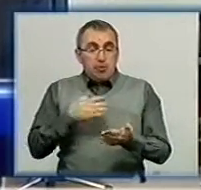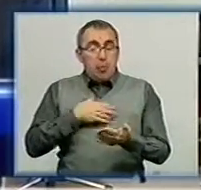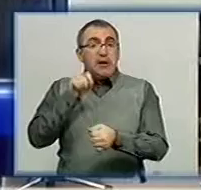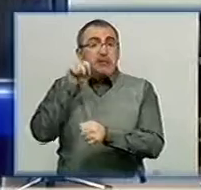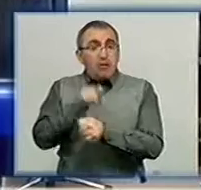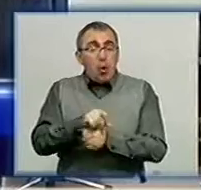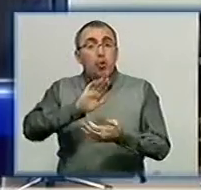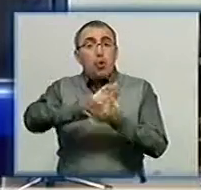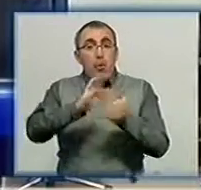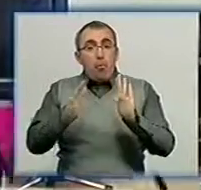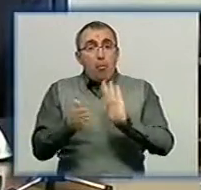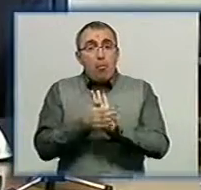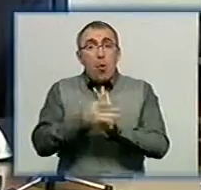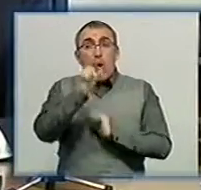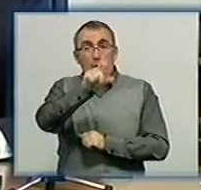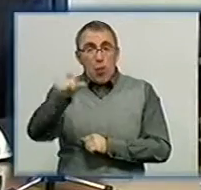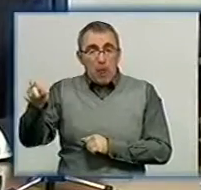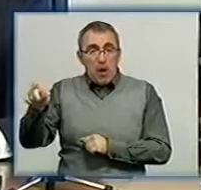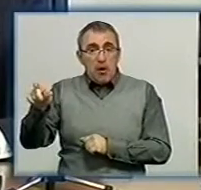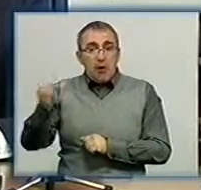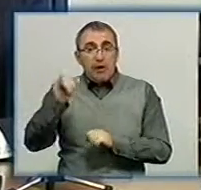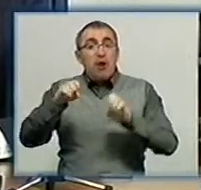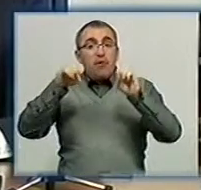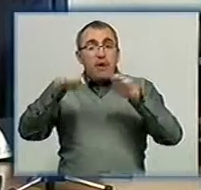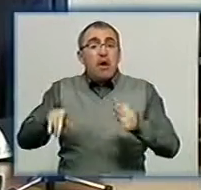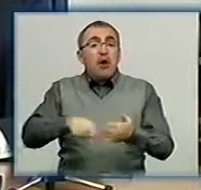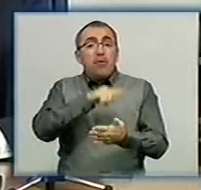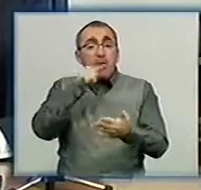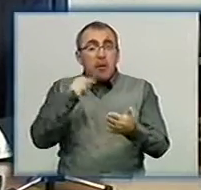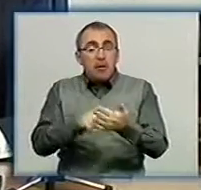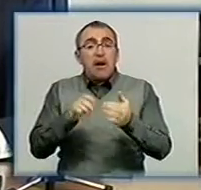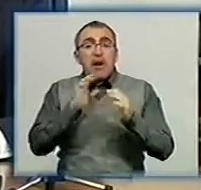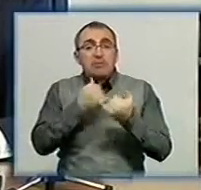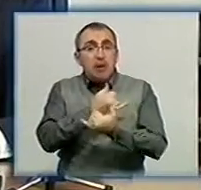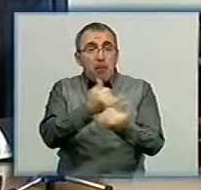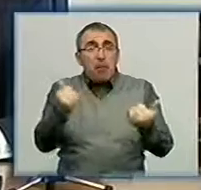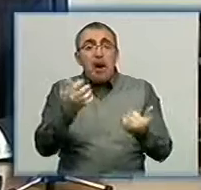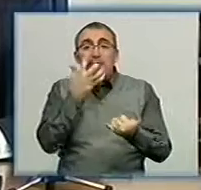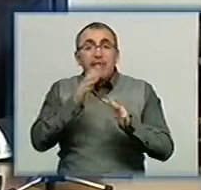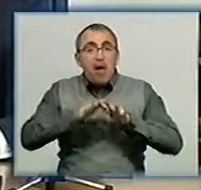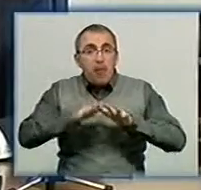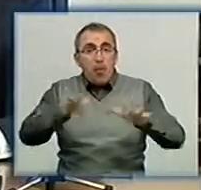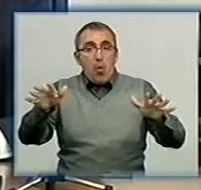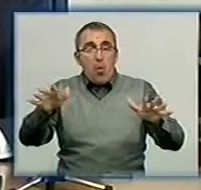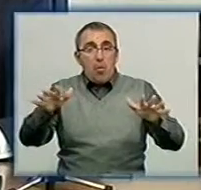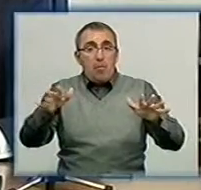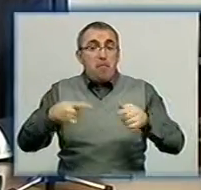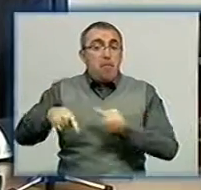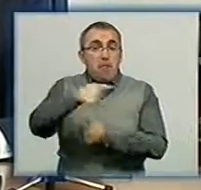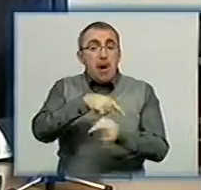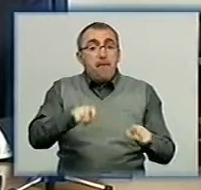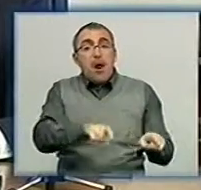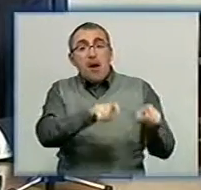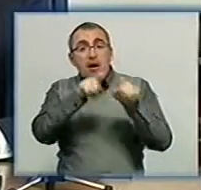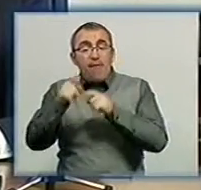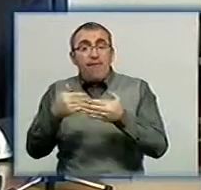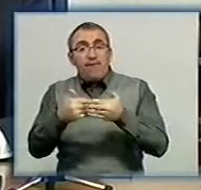домовитися із громадою і вирішити питання із забезпеченням теплом, для того, щоб ми переходили